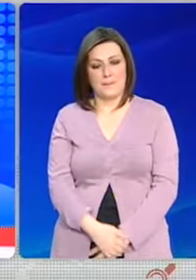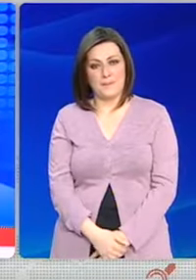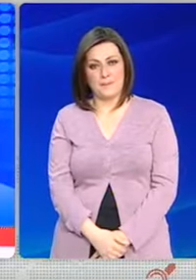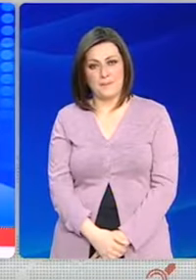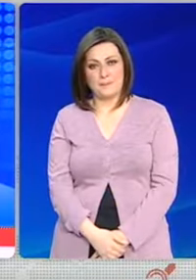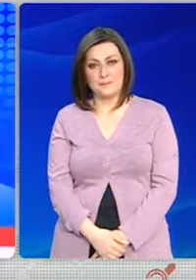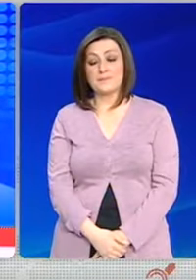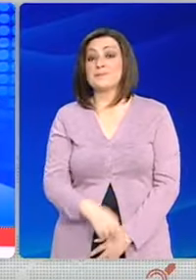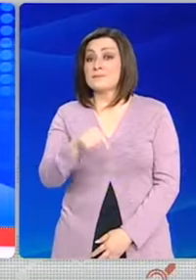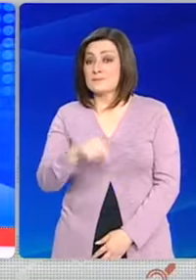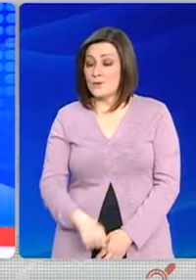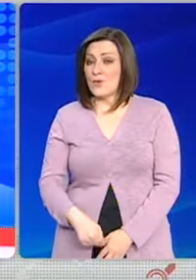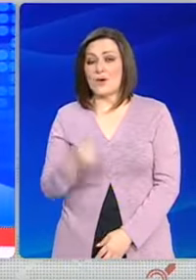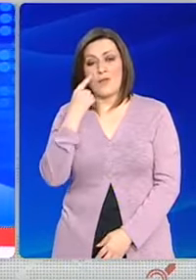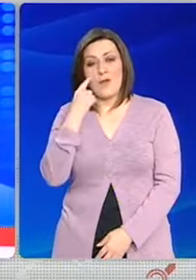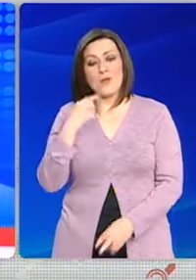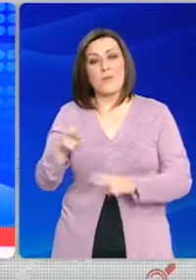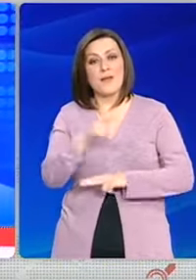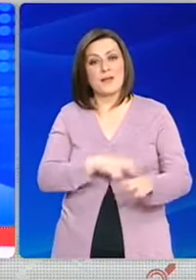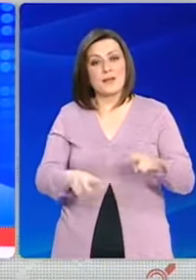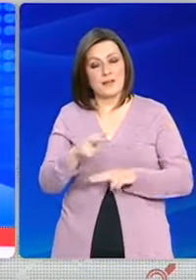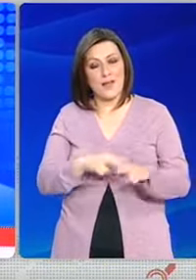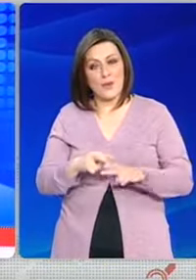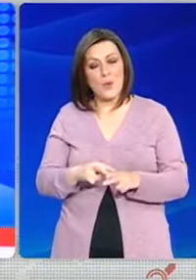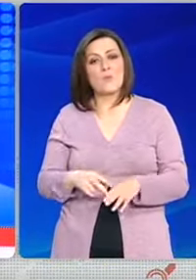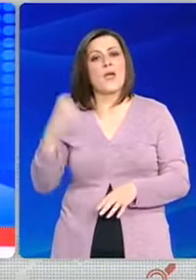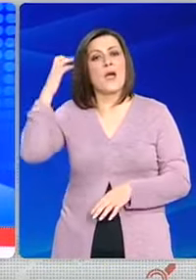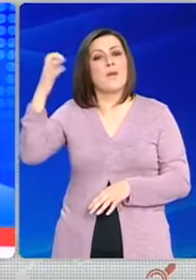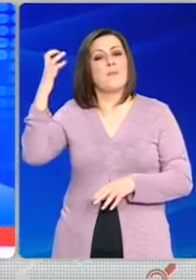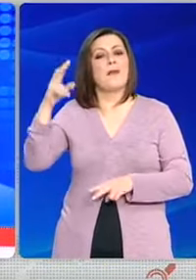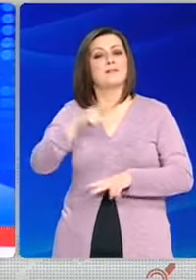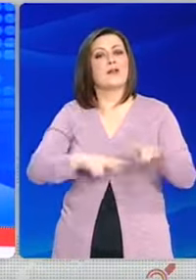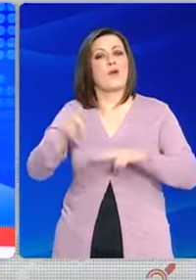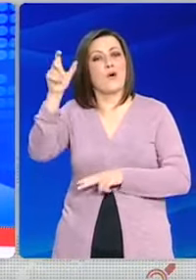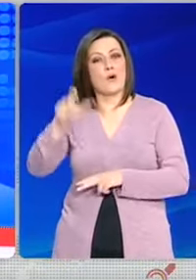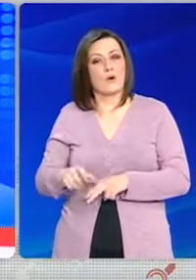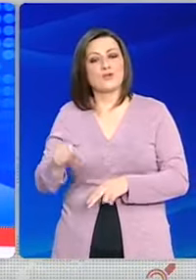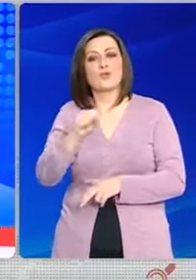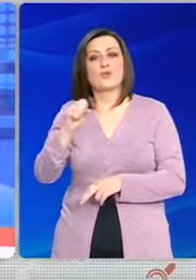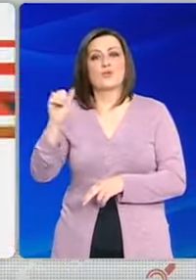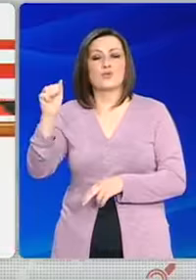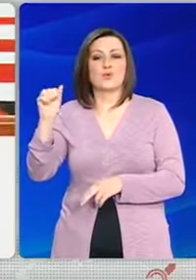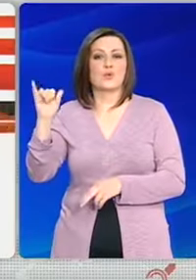Και να παρακολουθήσουμε στο σημείο αυτό την πρόγνωση του καιρού με τη βοήθεια της μετεωρολόγου του ΣΚΑΗ Χριστίνα Σούζη.